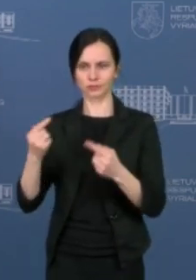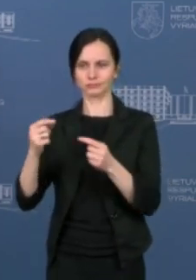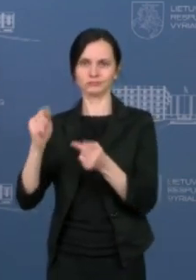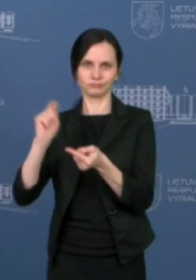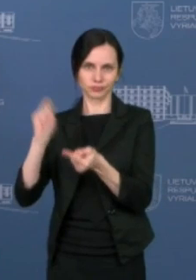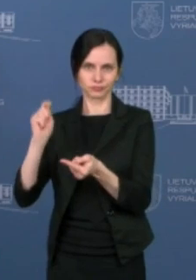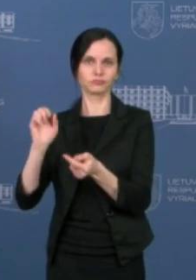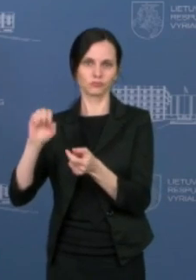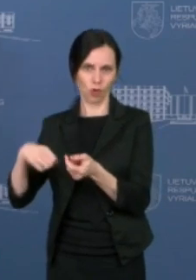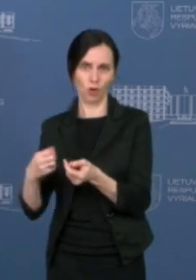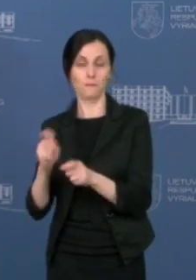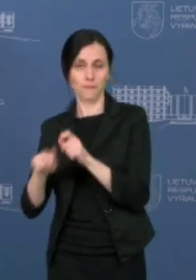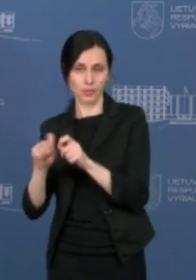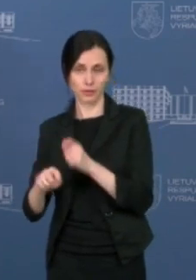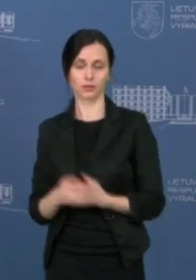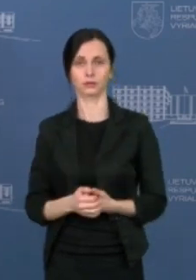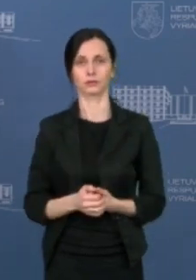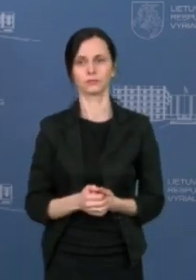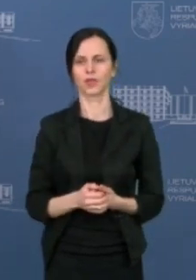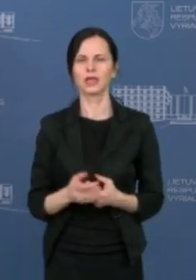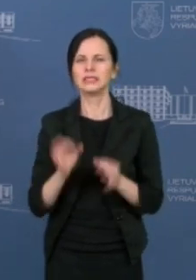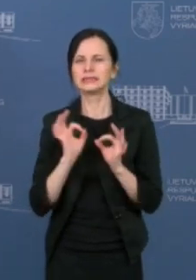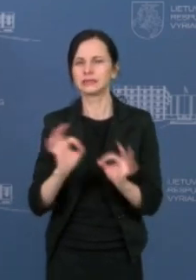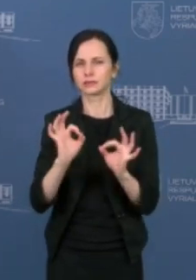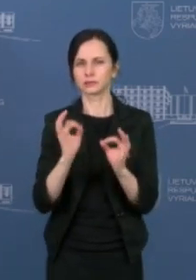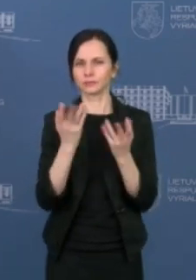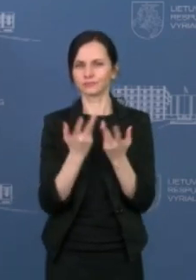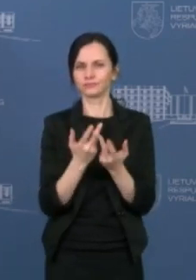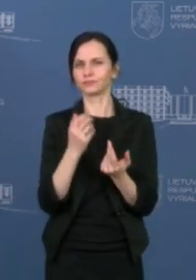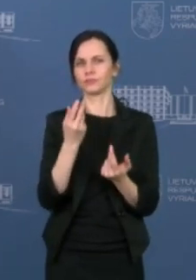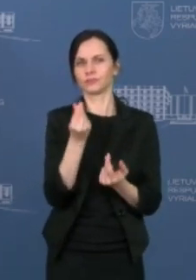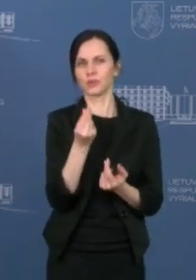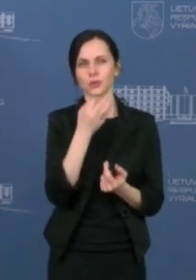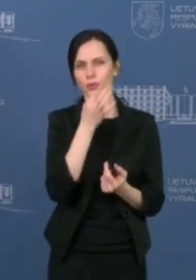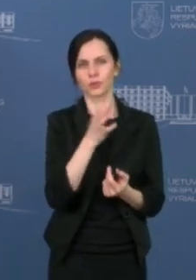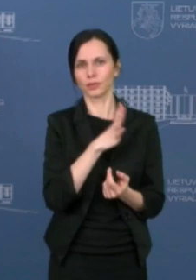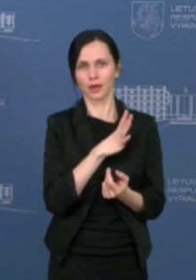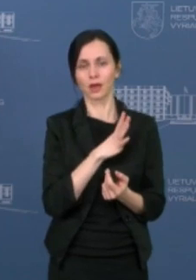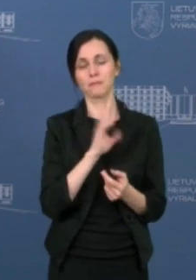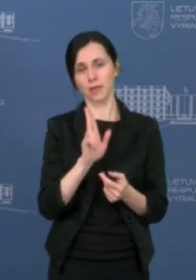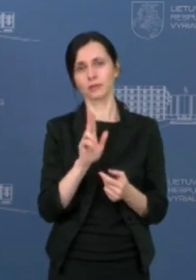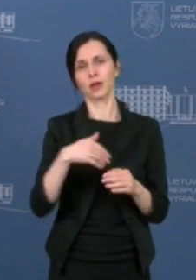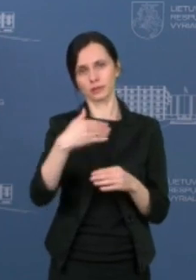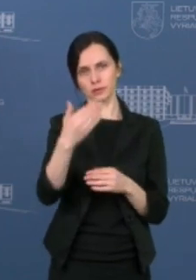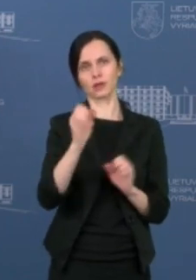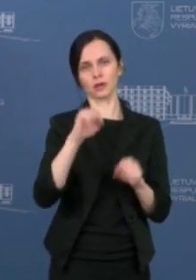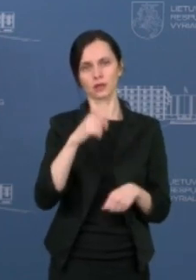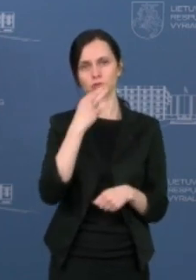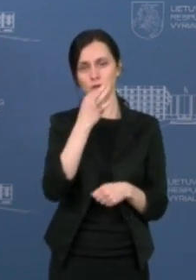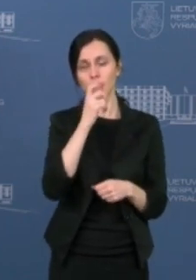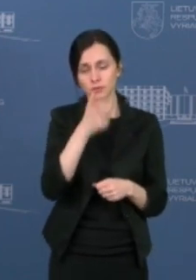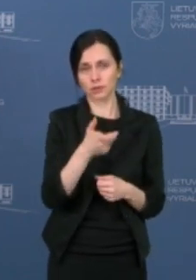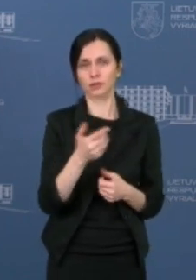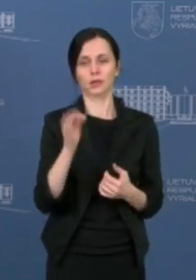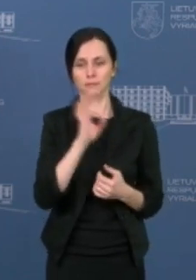naudoti. Taip, konkrečiausia mūsų dabar negalėčiau įvardinti, mes matyt galėsime tai pasakyti ateityje, bet visas finansavimas,